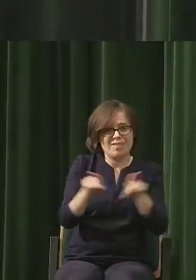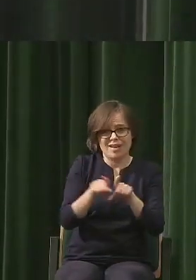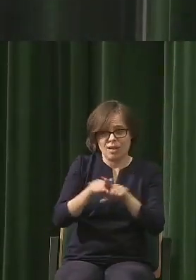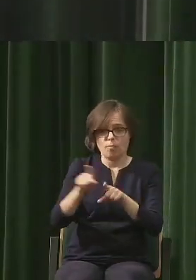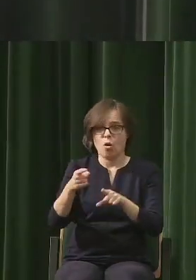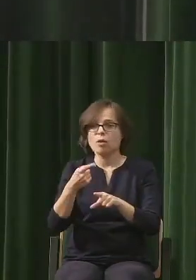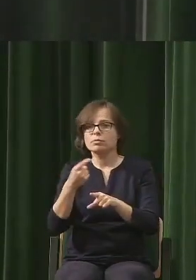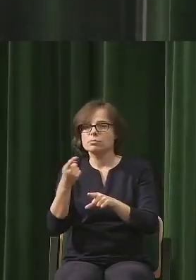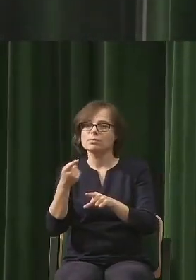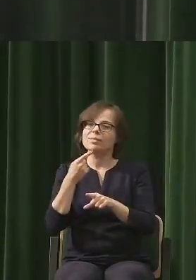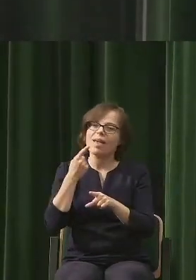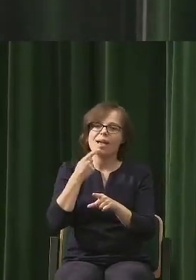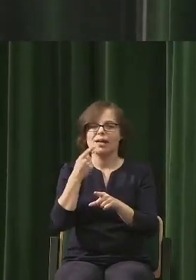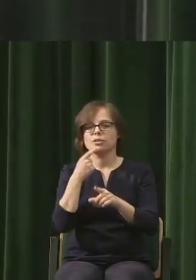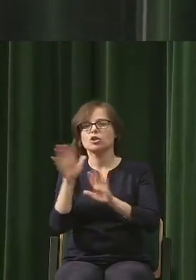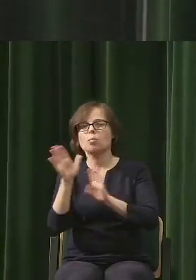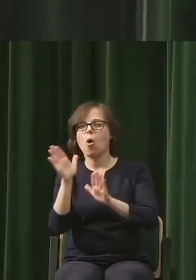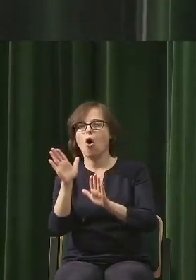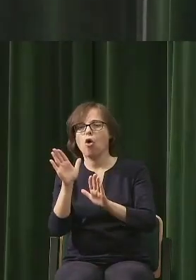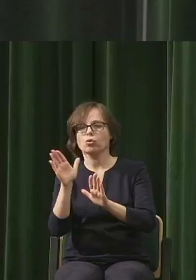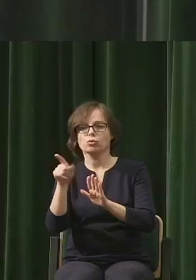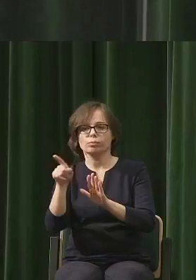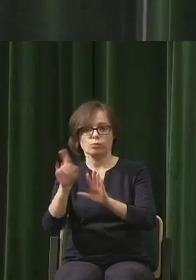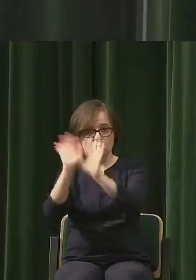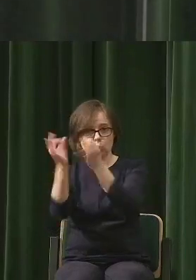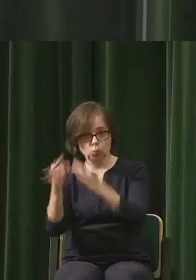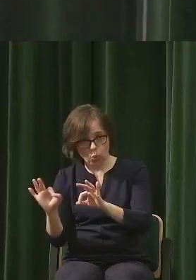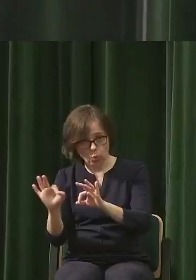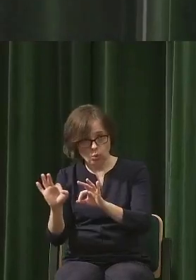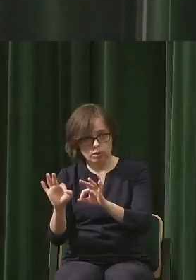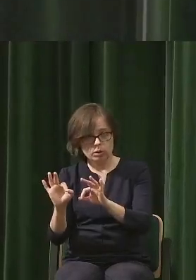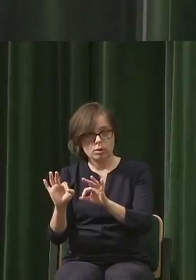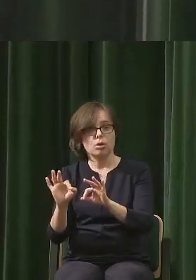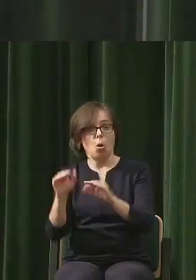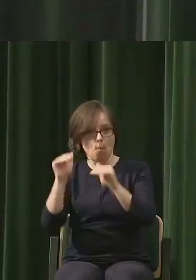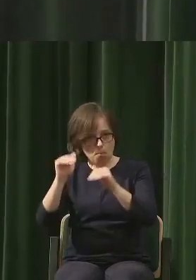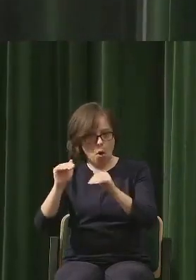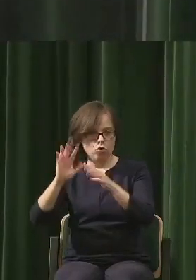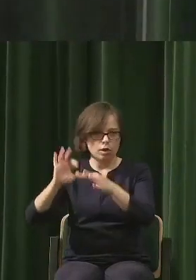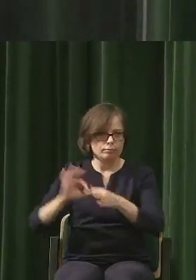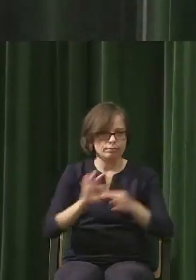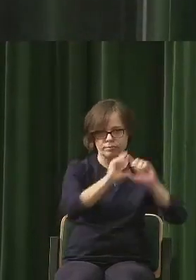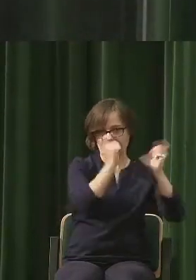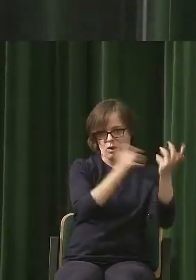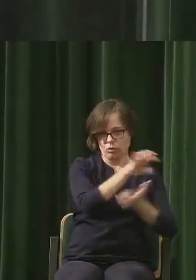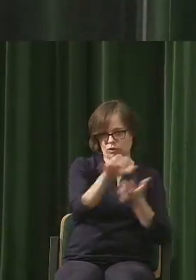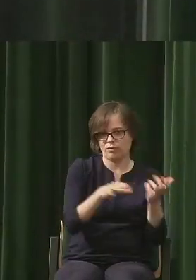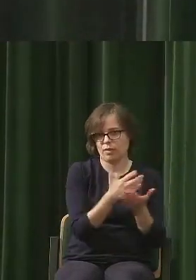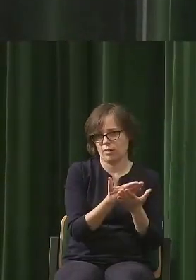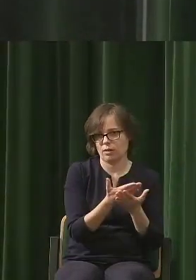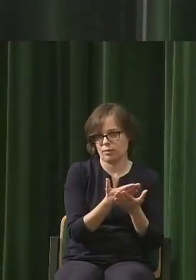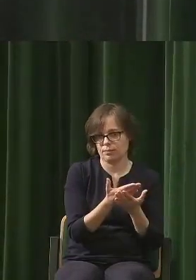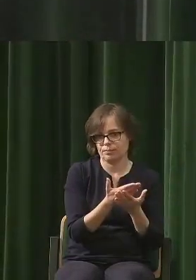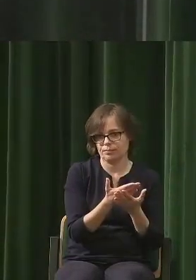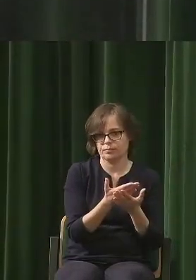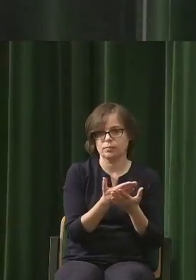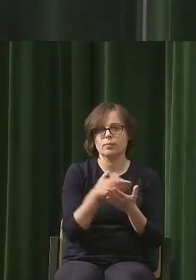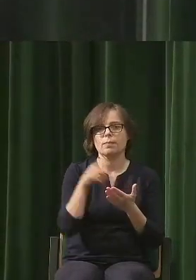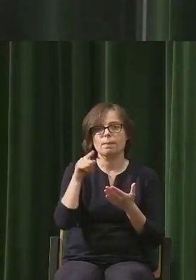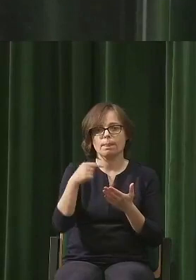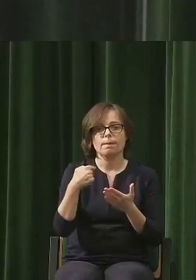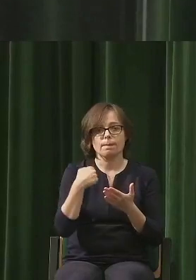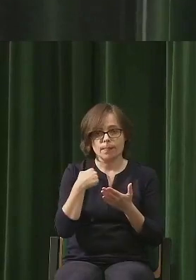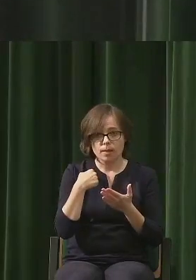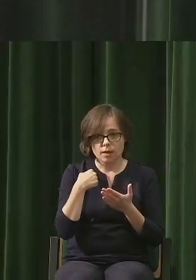i język wrażliwości na naturę odnieść właściwie do całego świata. I najważniejszy morał, którego ja się nauczyłem w